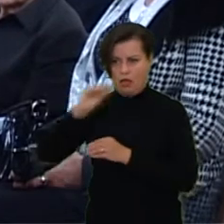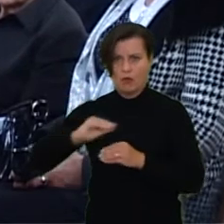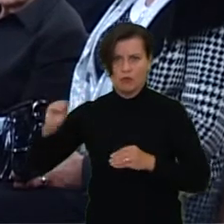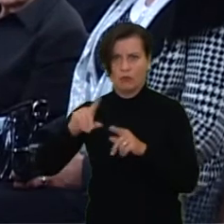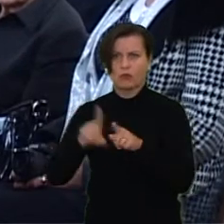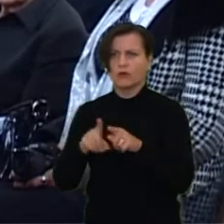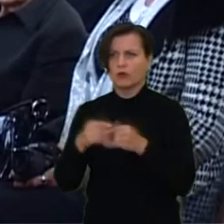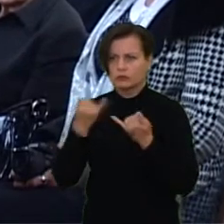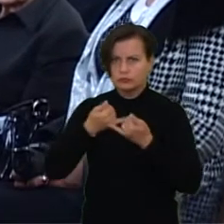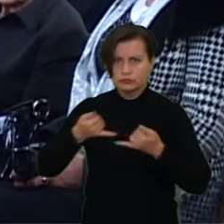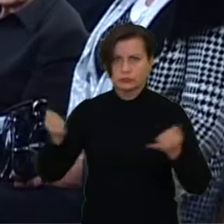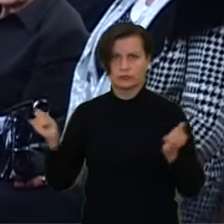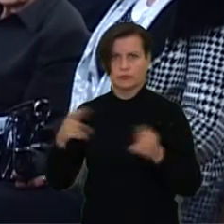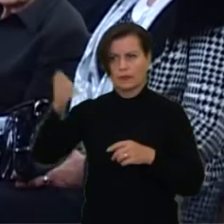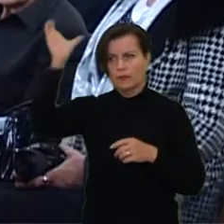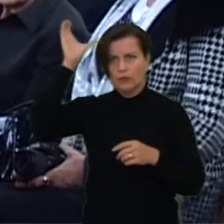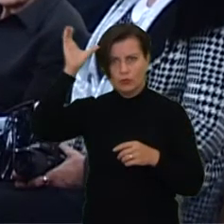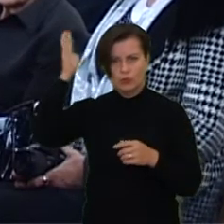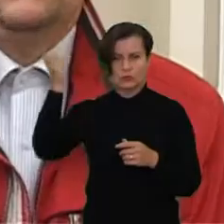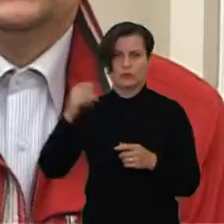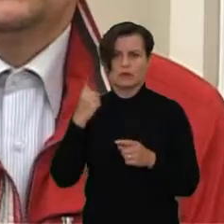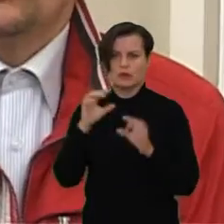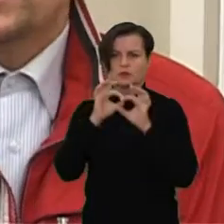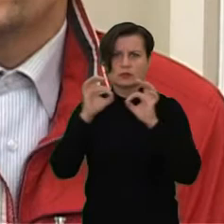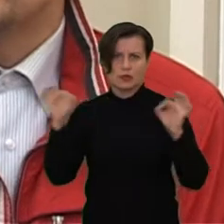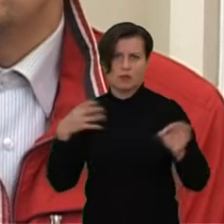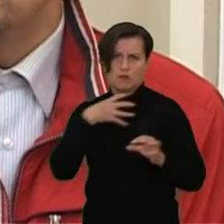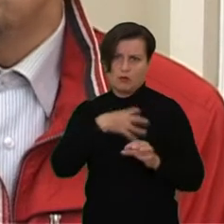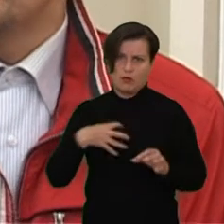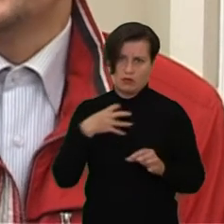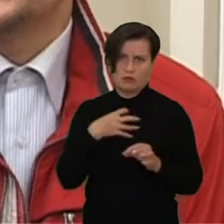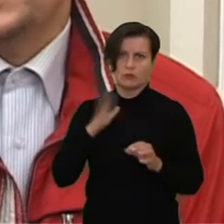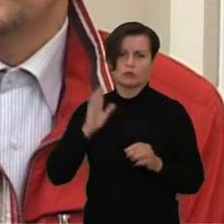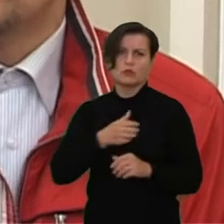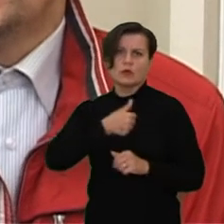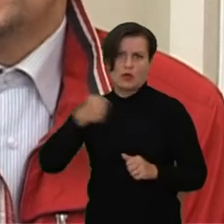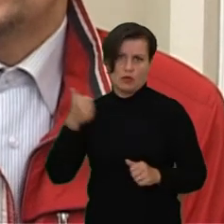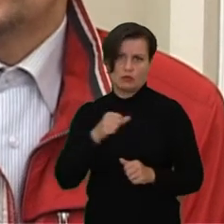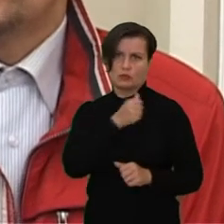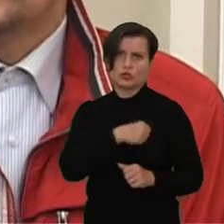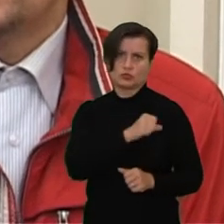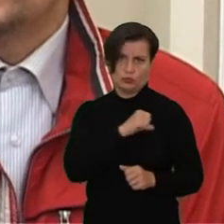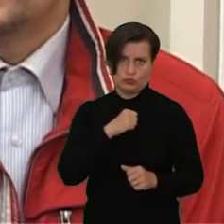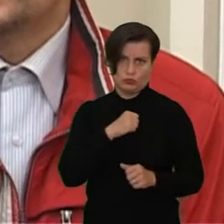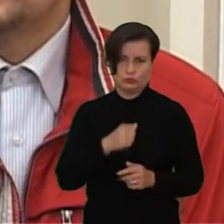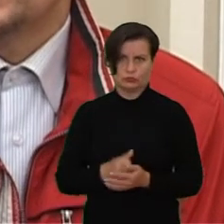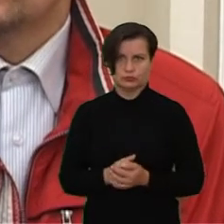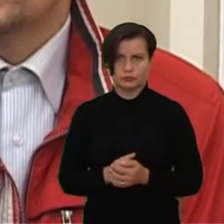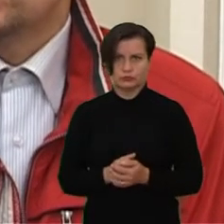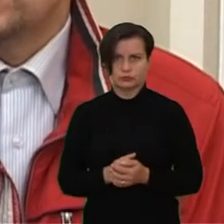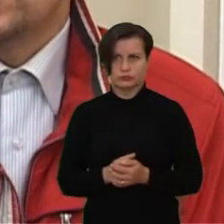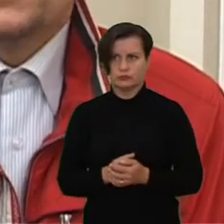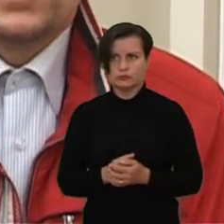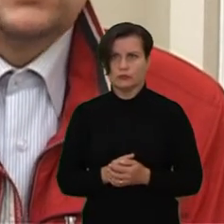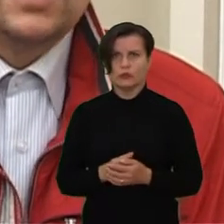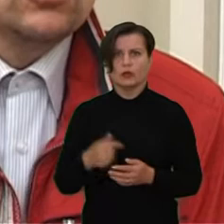tik tais mokslingas žmogus ir mokymosi vertybė yra viena iš sąlygų iš tikrųjų tapti geru